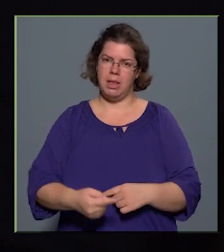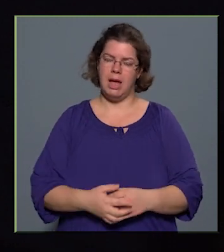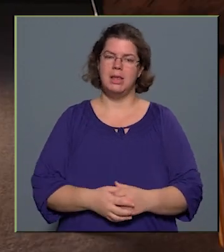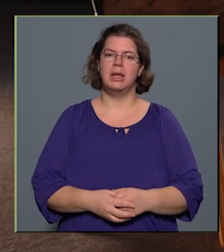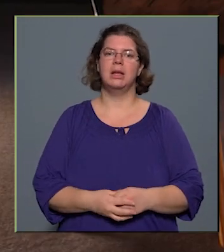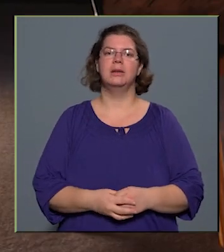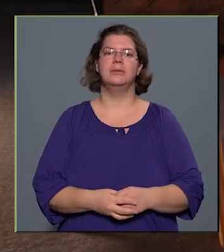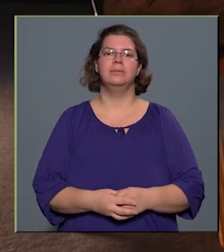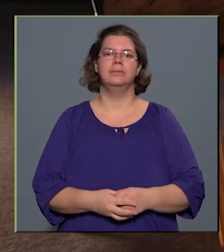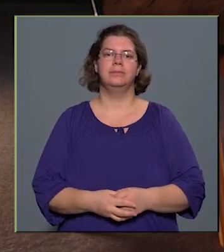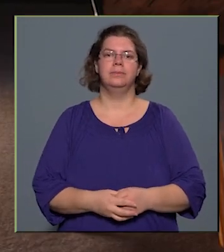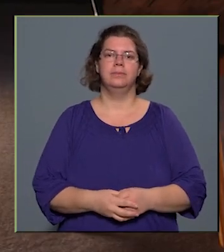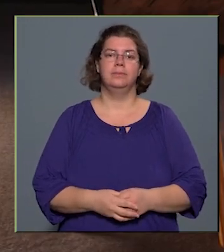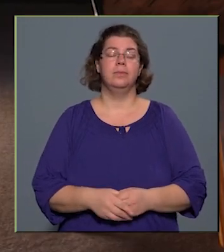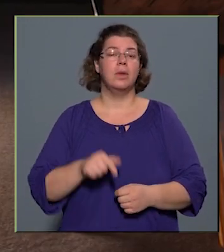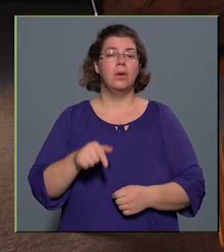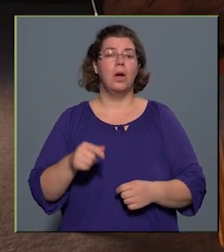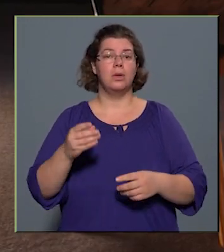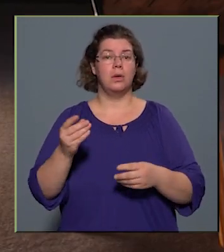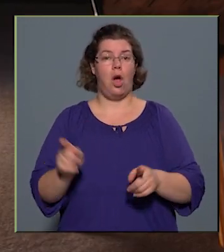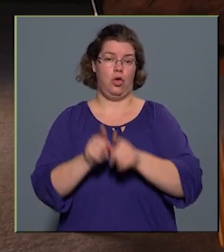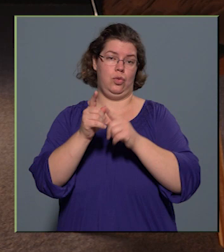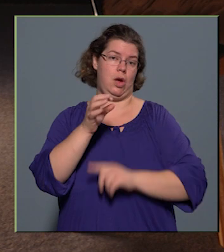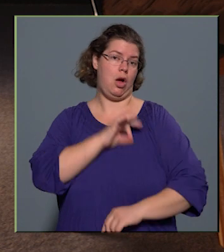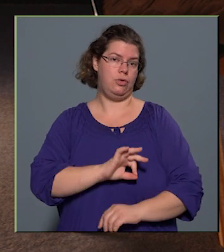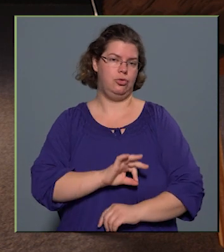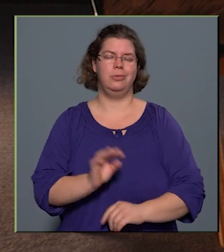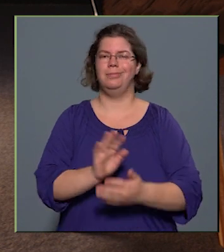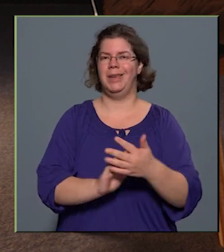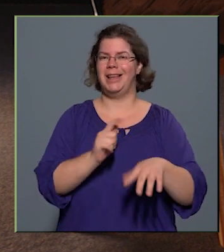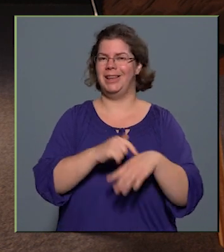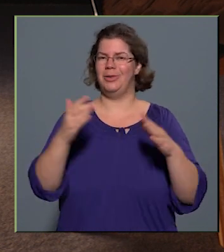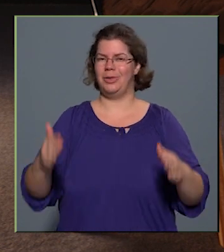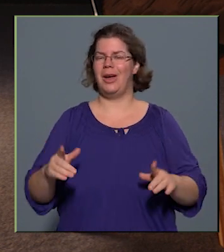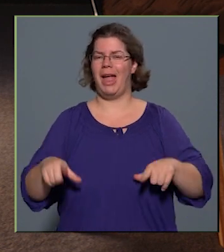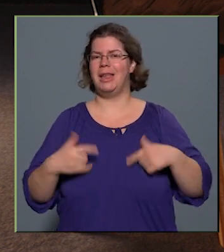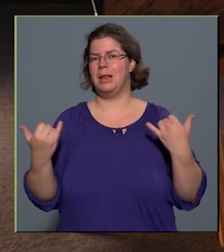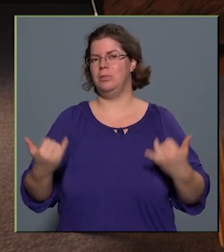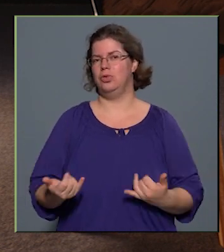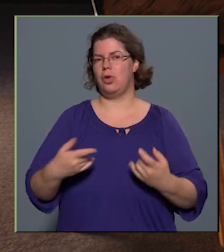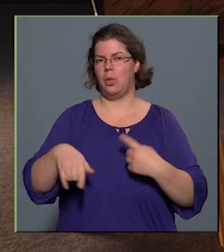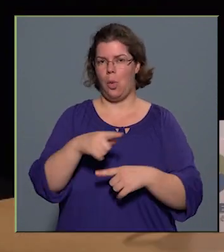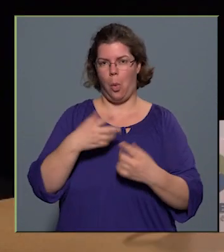azok azonnal hasznosulnak. Milyen időszakát éli most a Kőrösi?